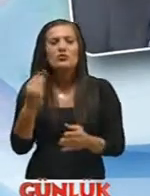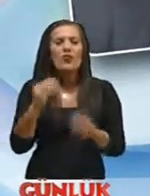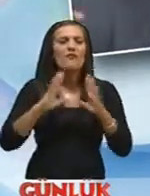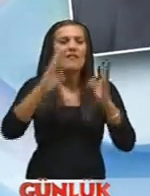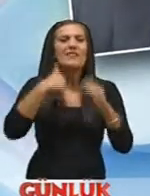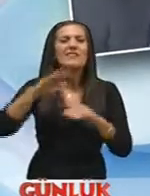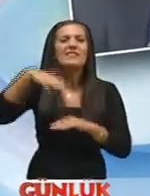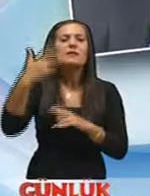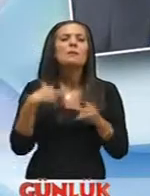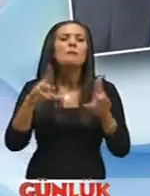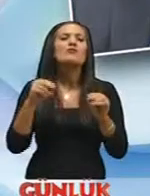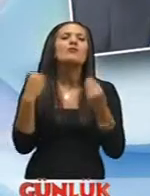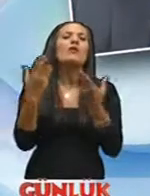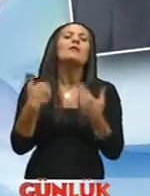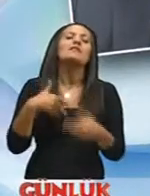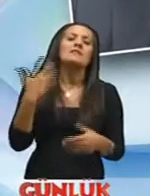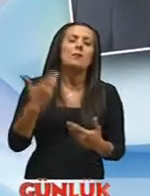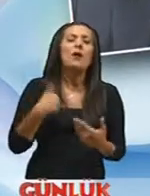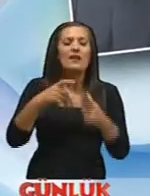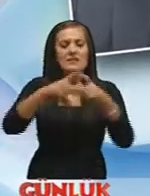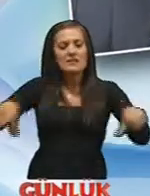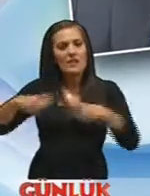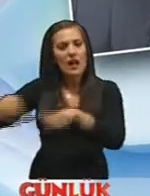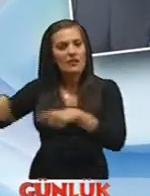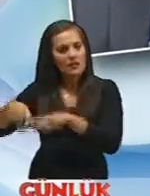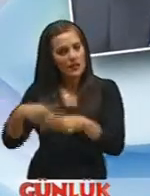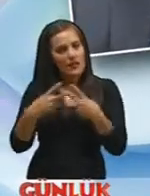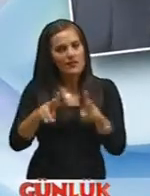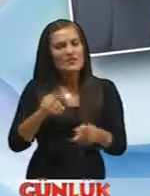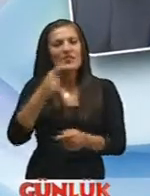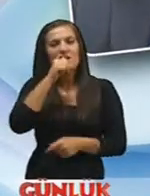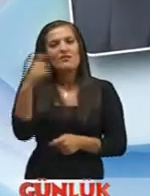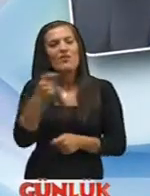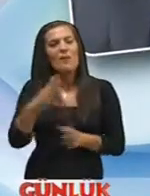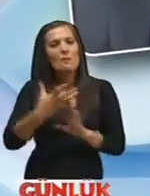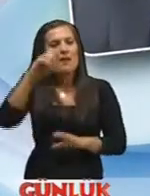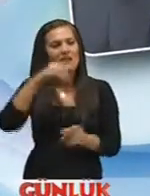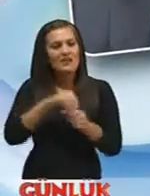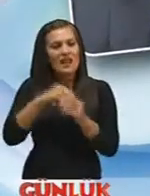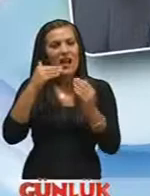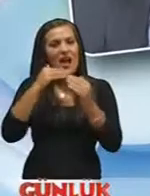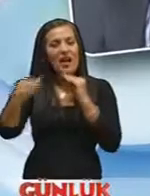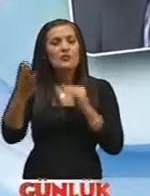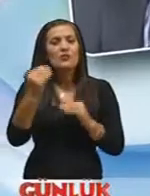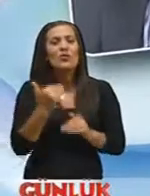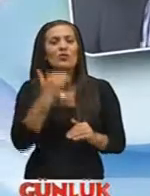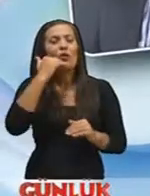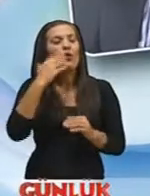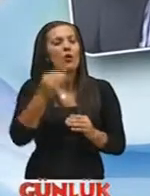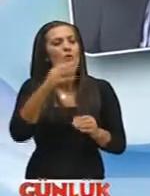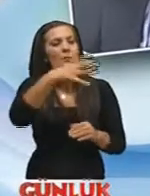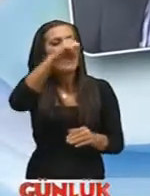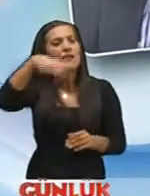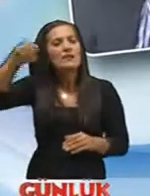dışarıyı fazla meşgul etmek istemiyoruz ama standlar açtık itfaiye merkezlerimize özellikle halkın çok yoğun olduğu noktalara